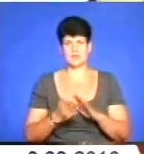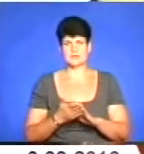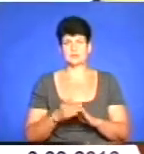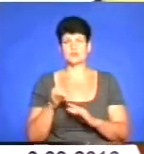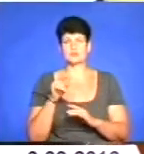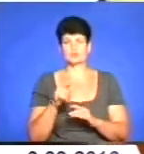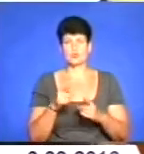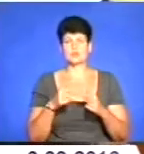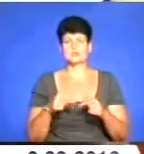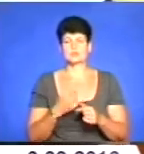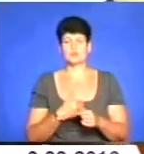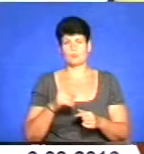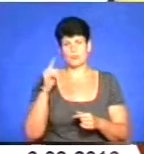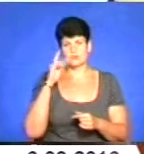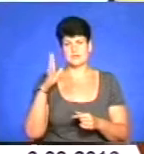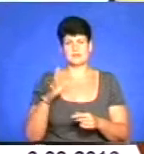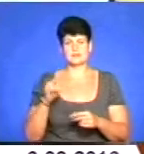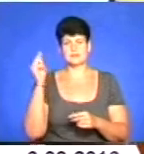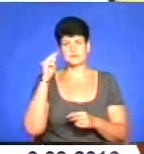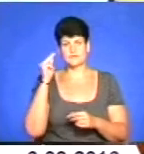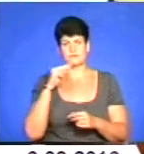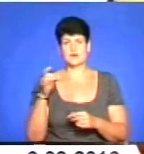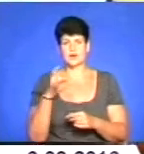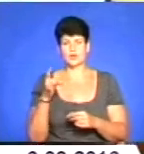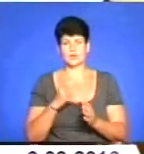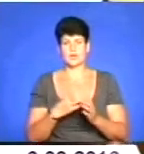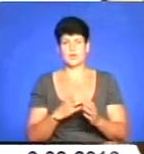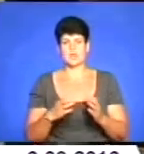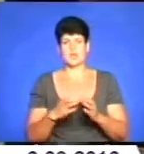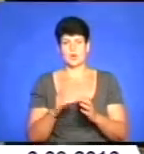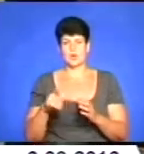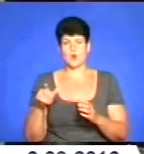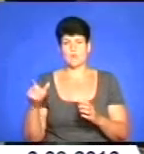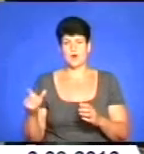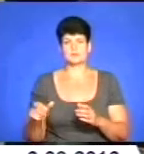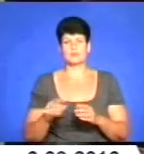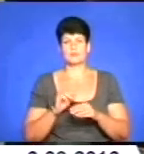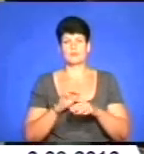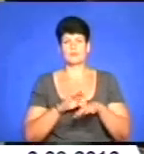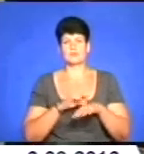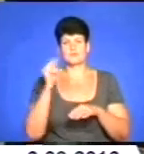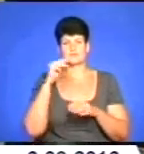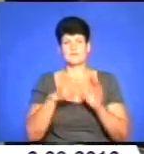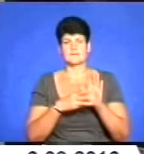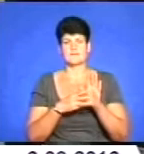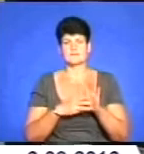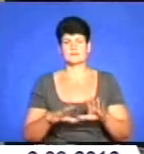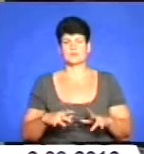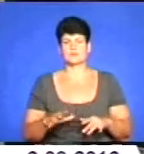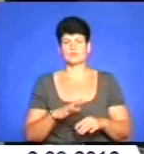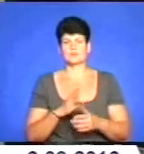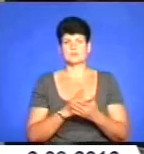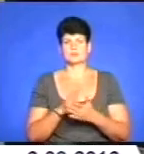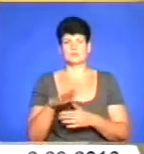чином організатори хочуть популяризувати вишкіл у районах та громадах. Навчання проводять восьмеро інструкторів, які перебували на службі у зоні